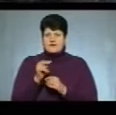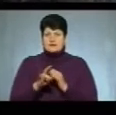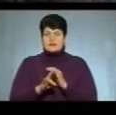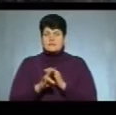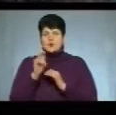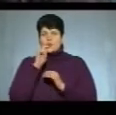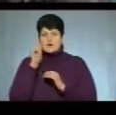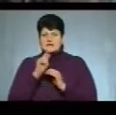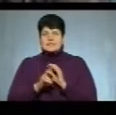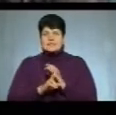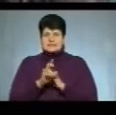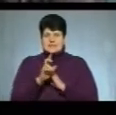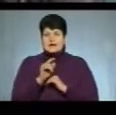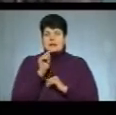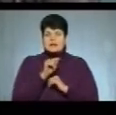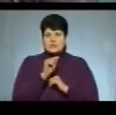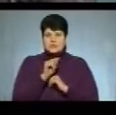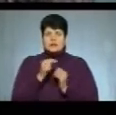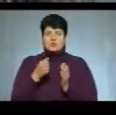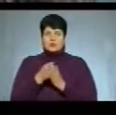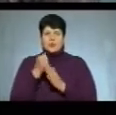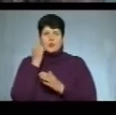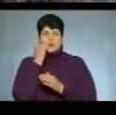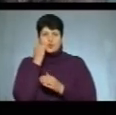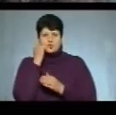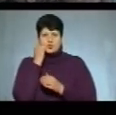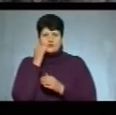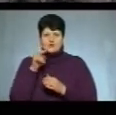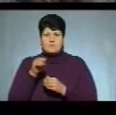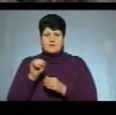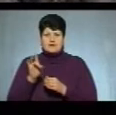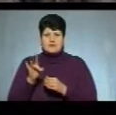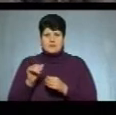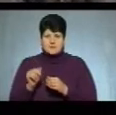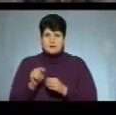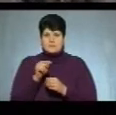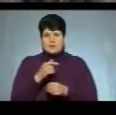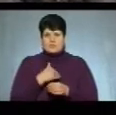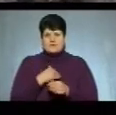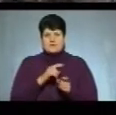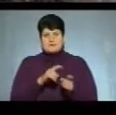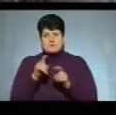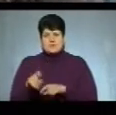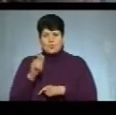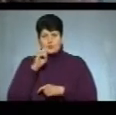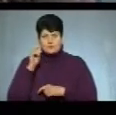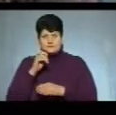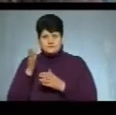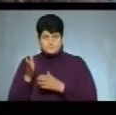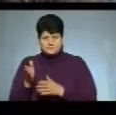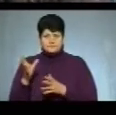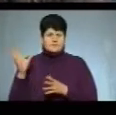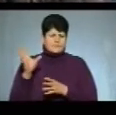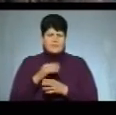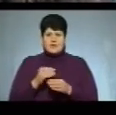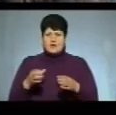Українська церква, але вона до Московського патріархату, а ми хочемо, щоб вона була українська. І вся громада,